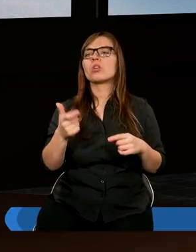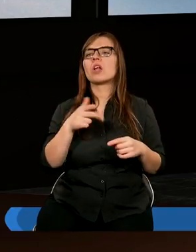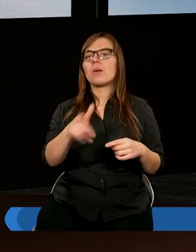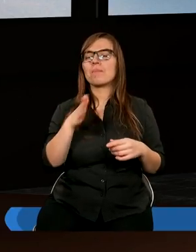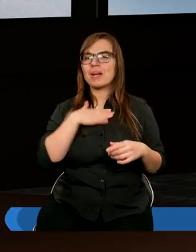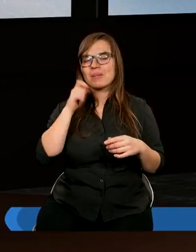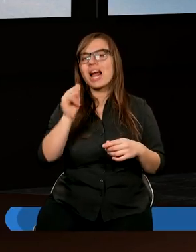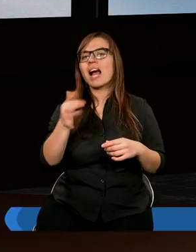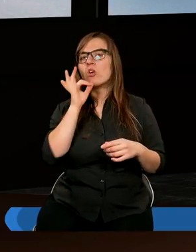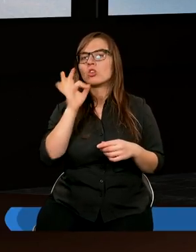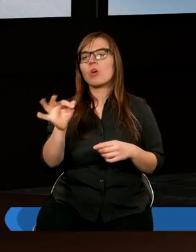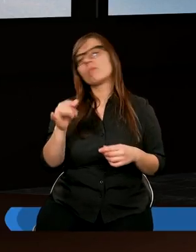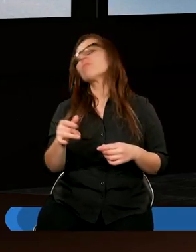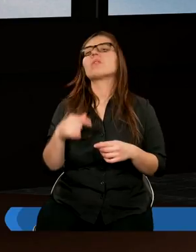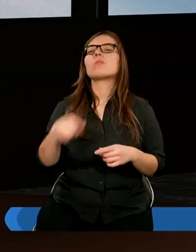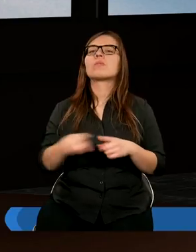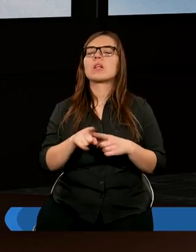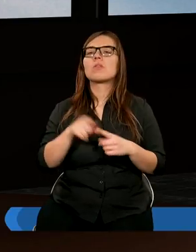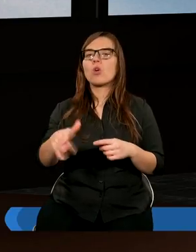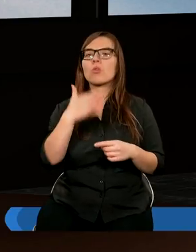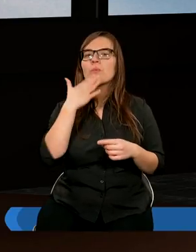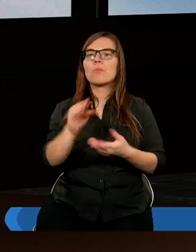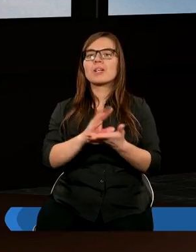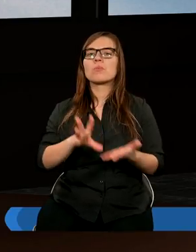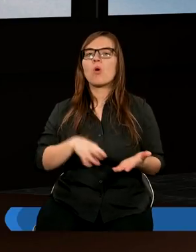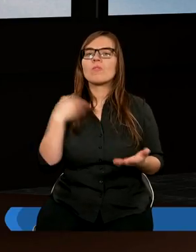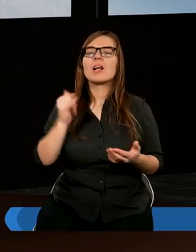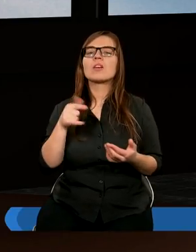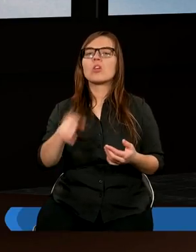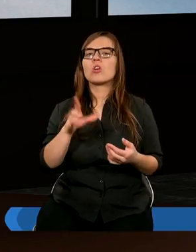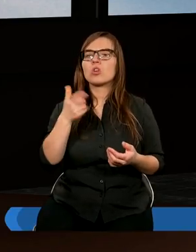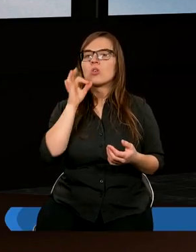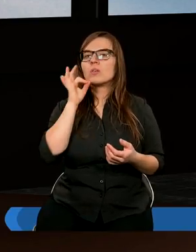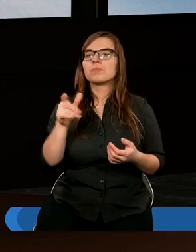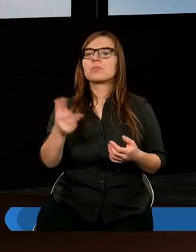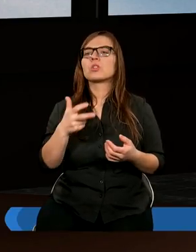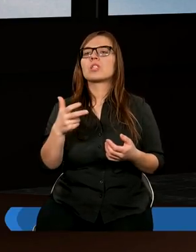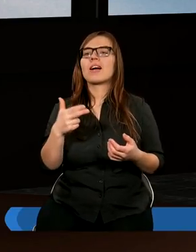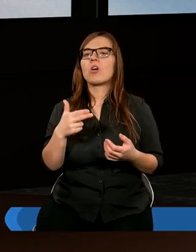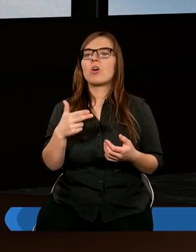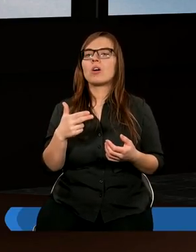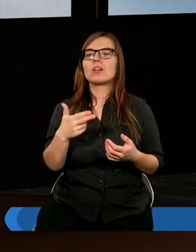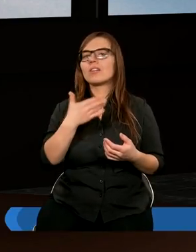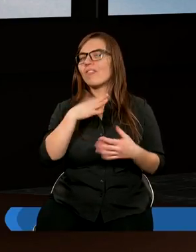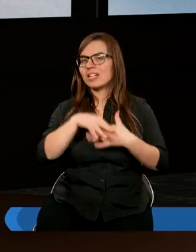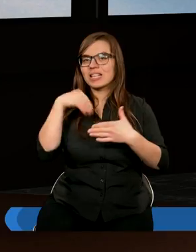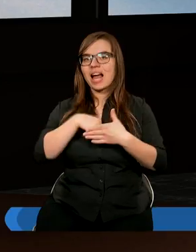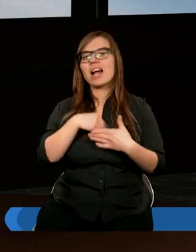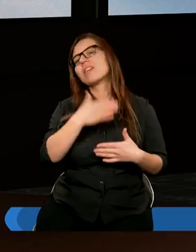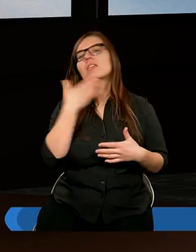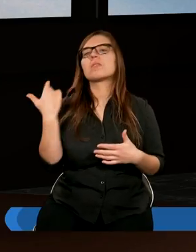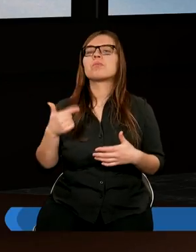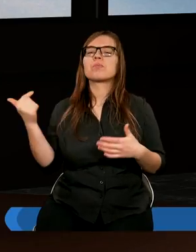odczuwamy jako dobre. I to, o czym też mówi Pismo Święte jako dobre, czego jednak w nas nie ma.